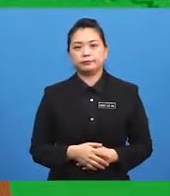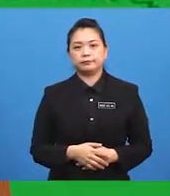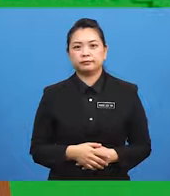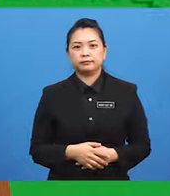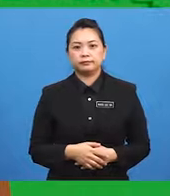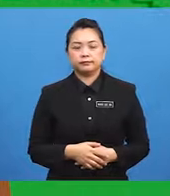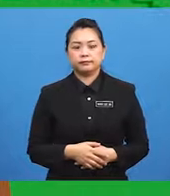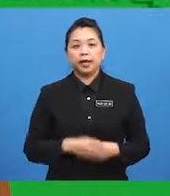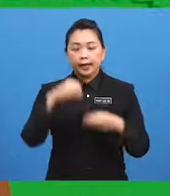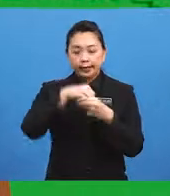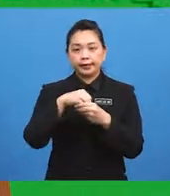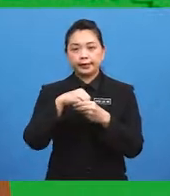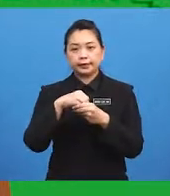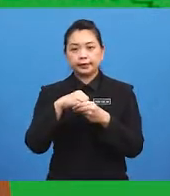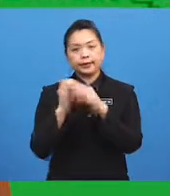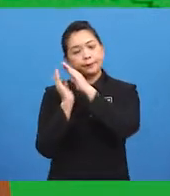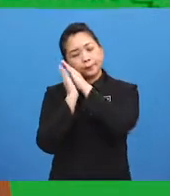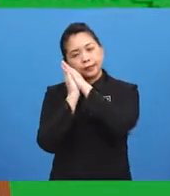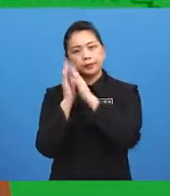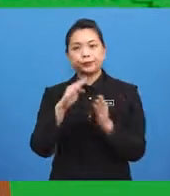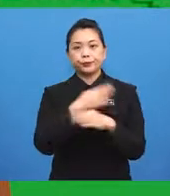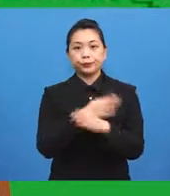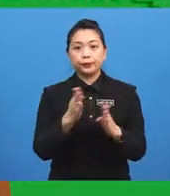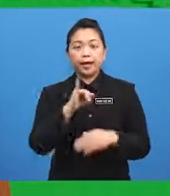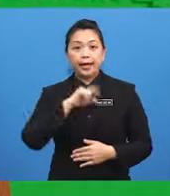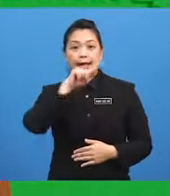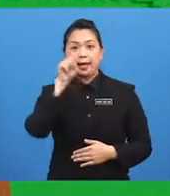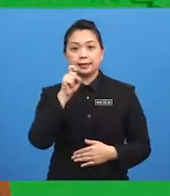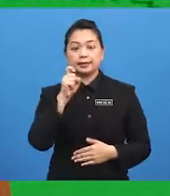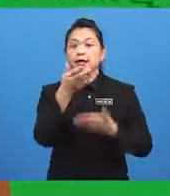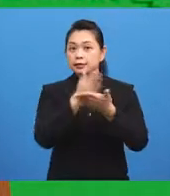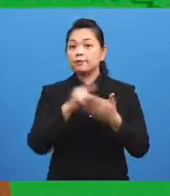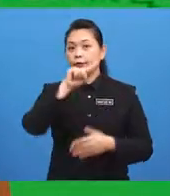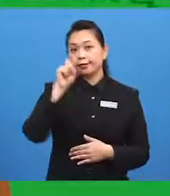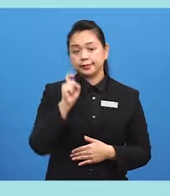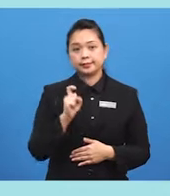Hmm... In the bedroom... I also ask... ...some questions.